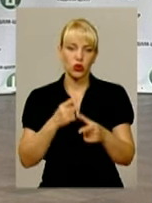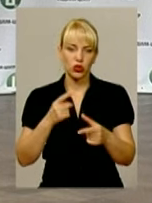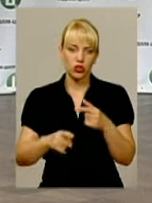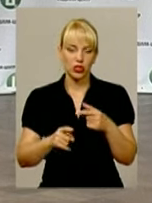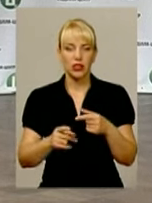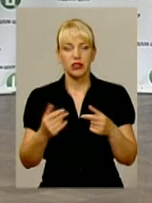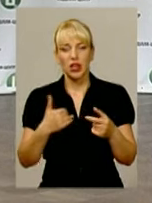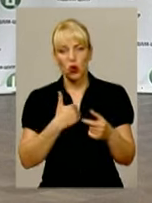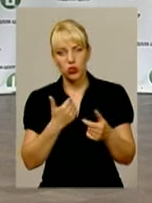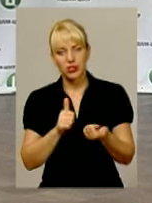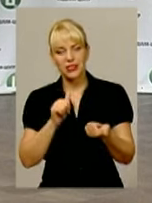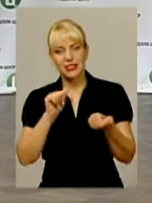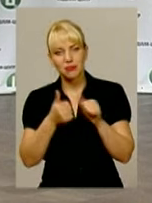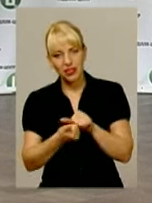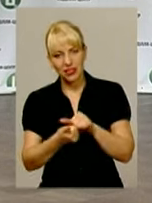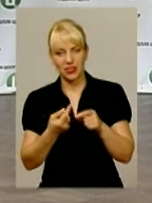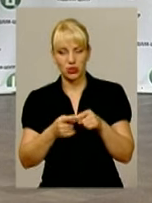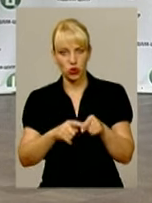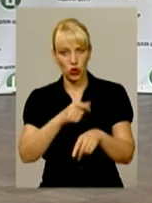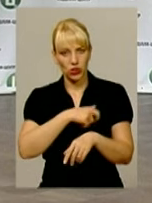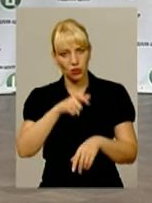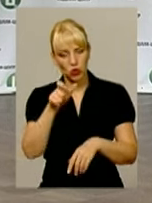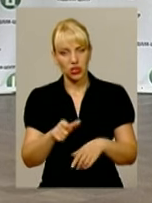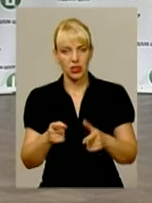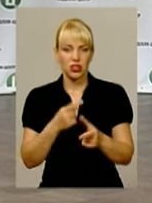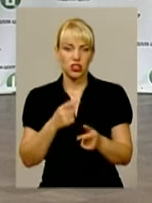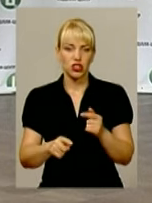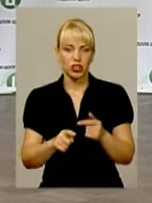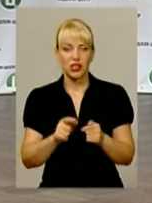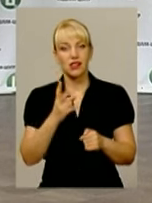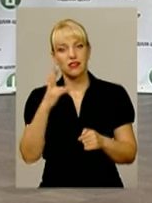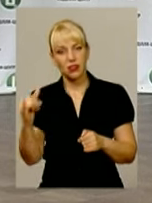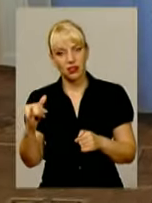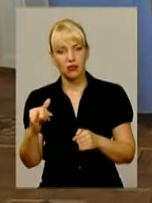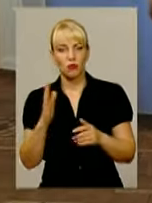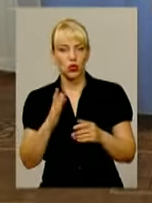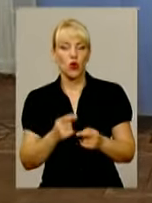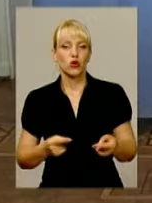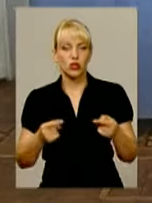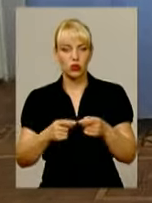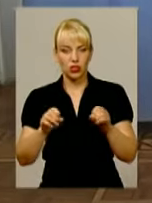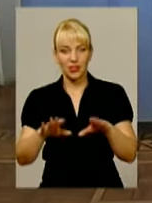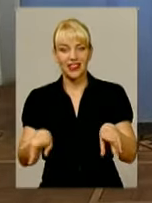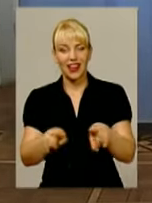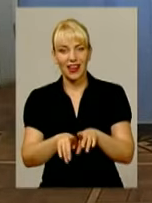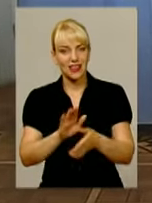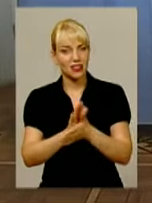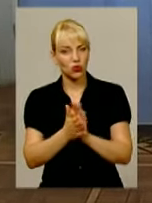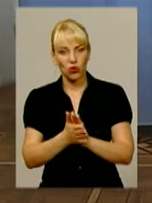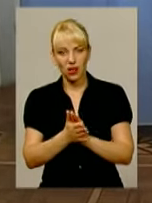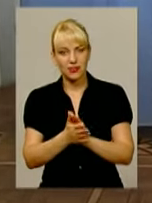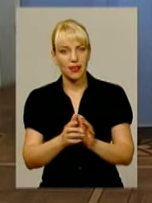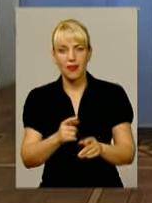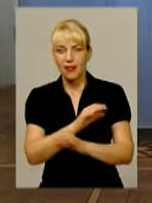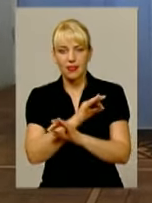цього депутата, відкликати його, чи не захоче, буде остаточне рішення. Така ситуація неприпустима, вважають